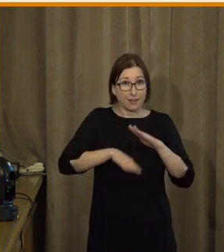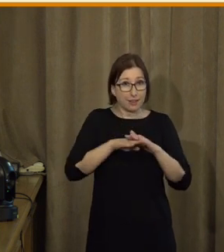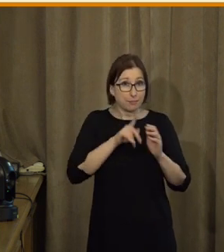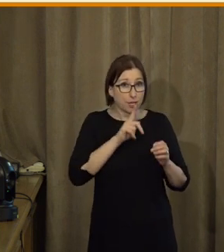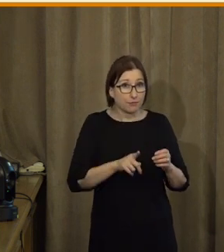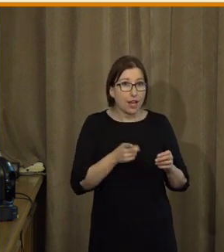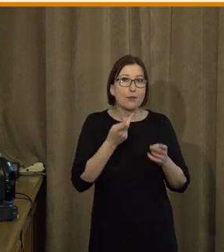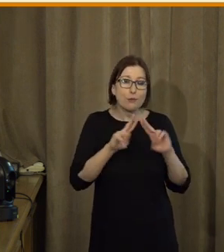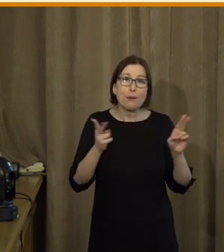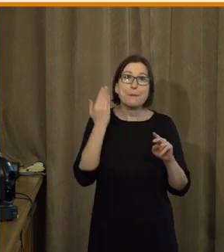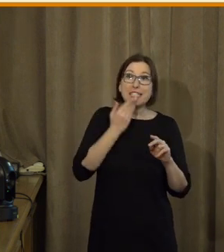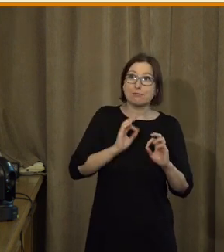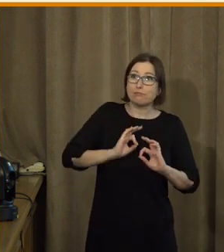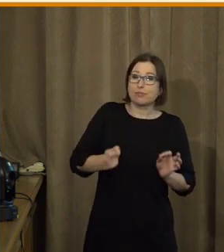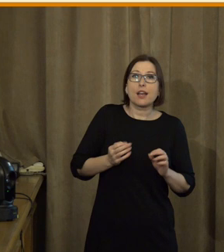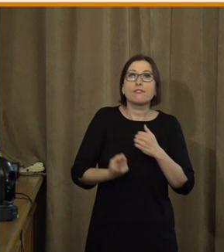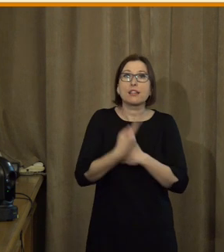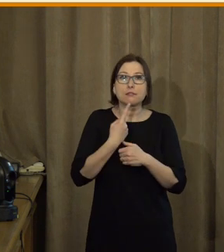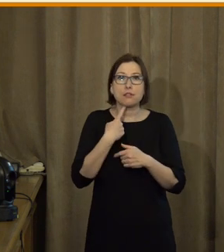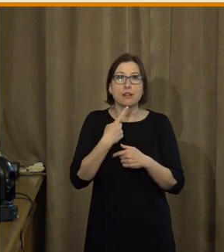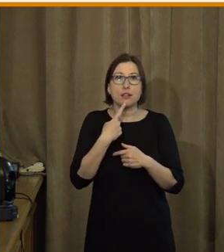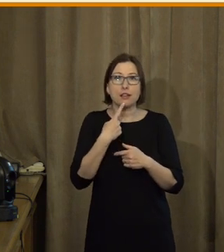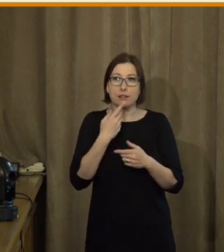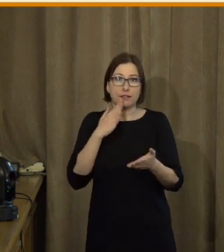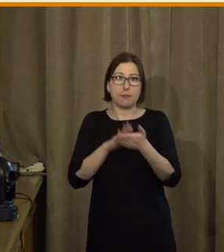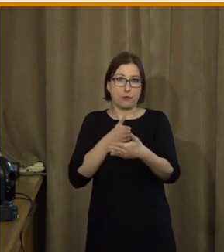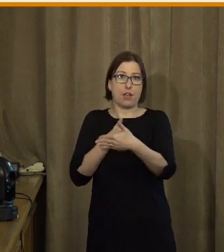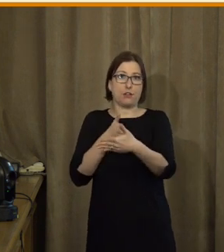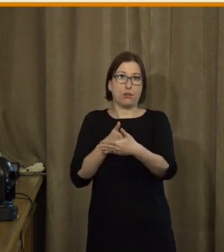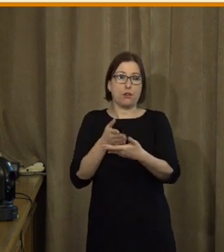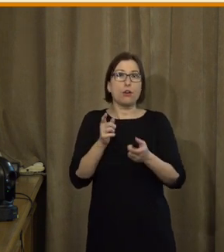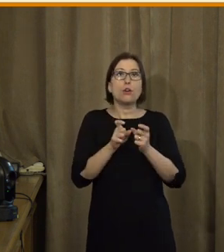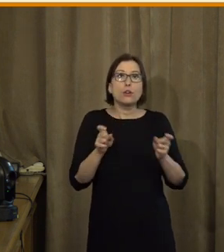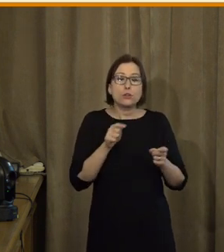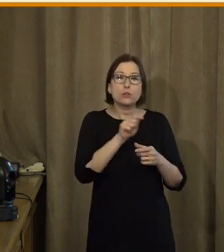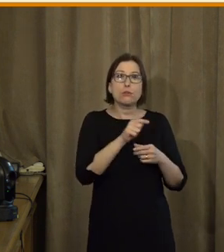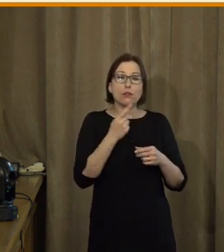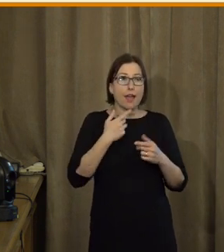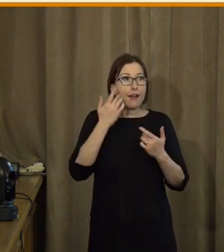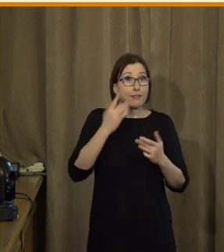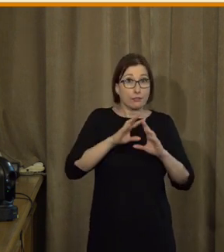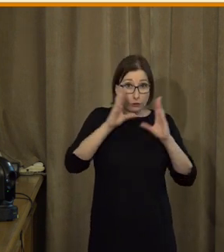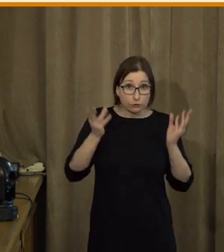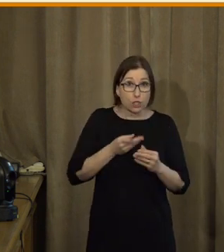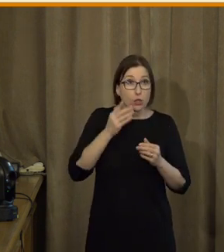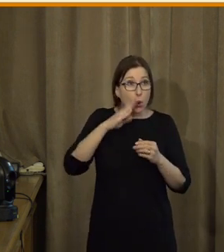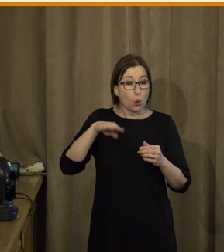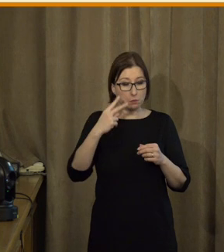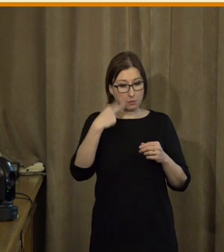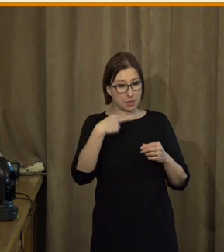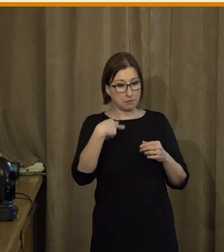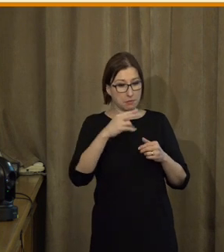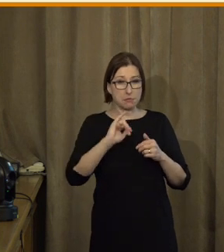A to je právě u digitalizace ten klíčový problém, protože pokud nevím, co všechno bych měl u mě, tak těžko mohu posoudit,